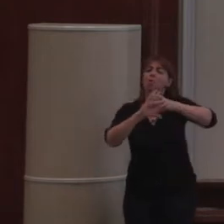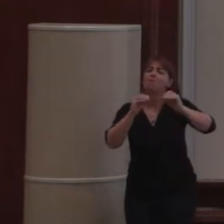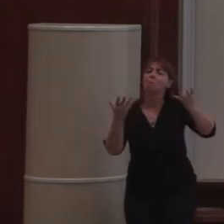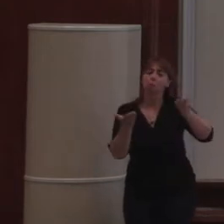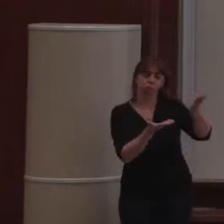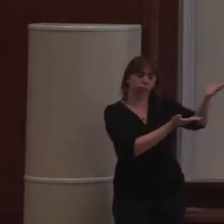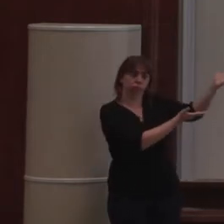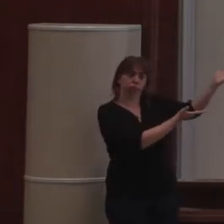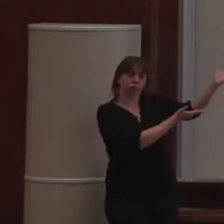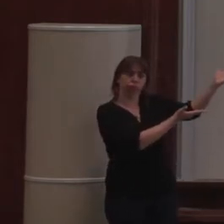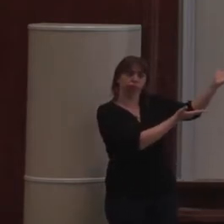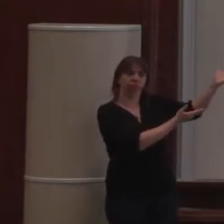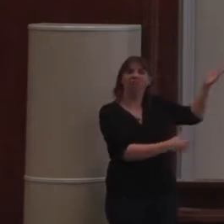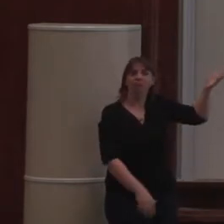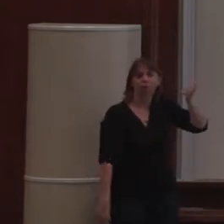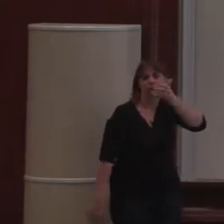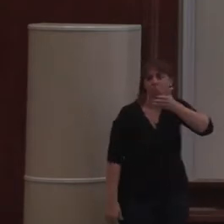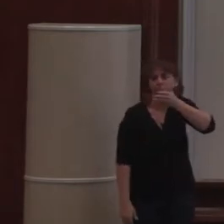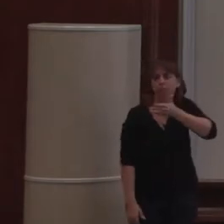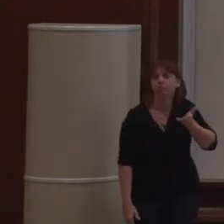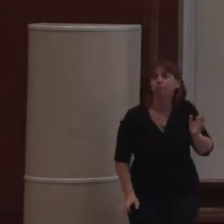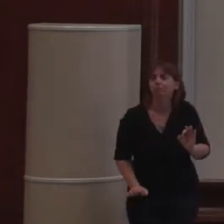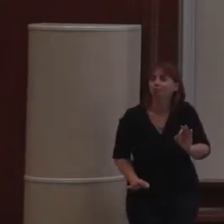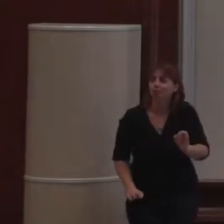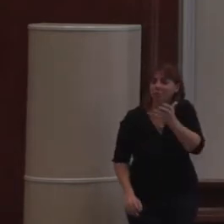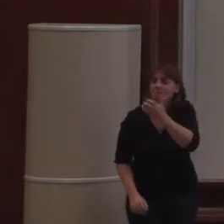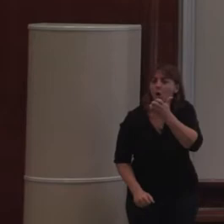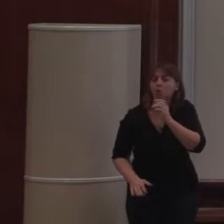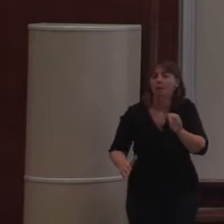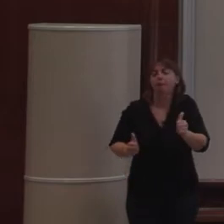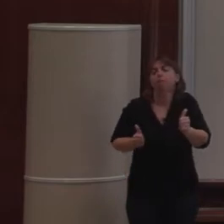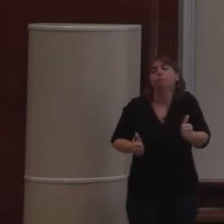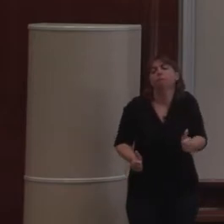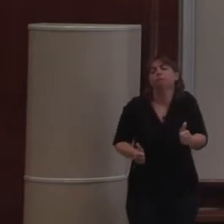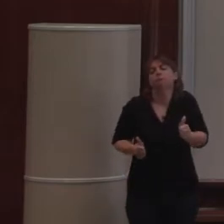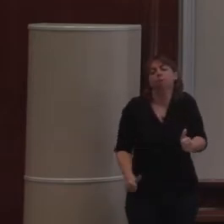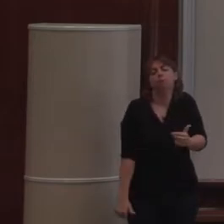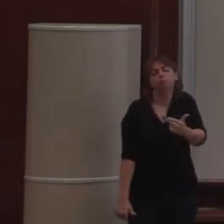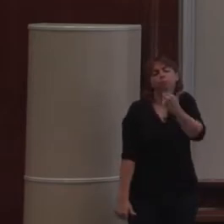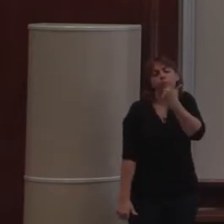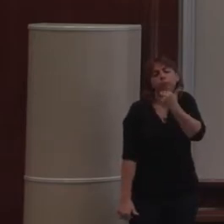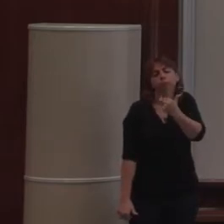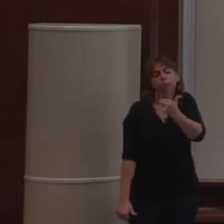ça, bon, c'est moche, mais ça a bien marché. Ça a été un gros, gros succès.